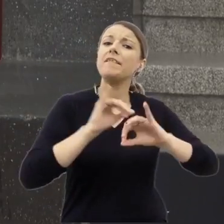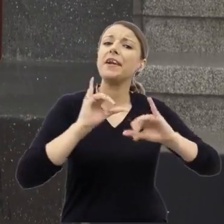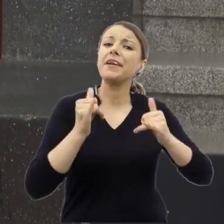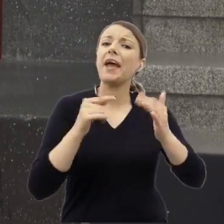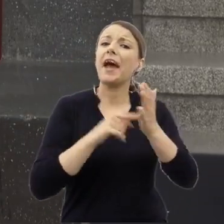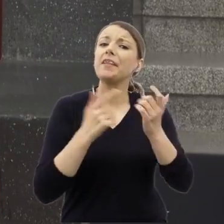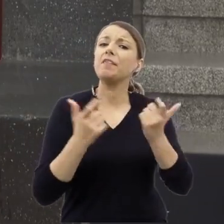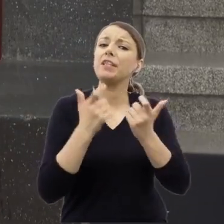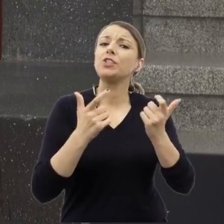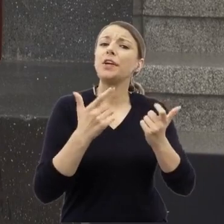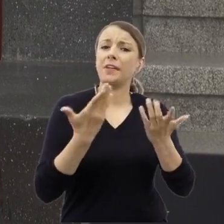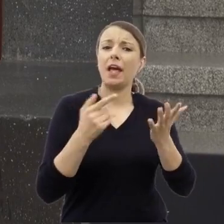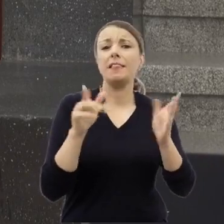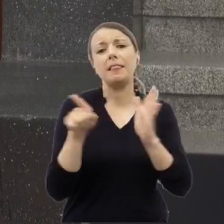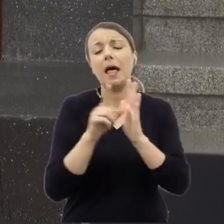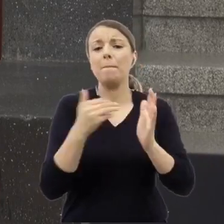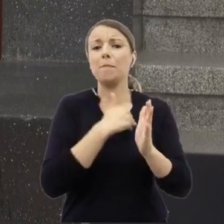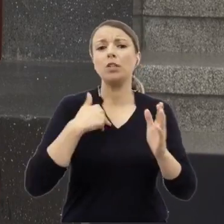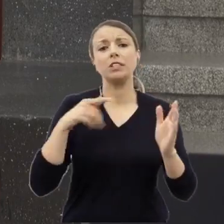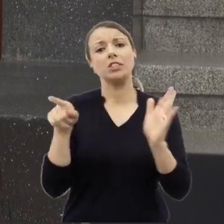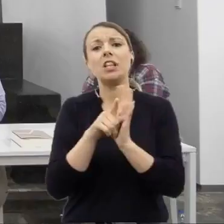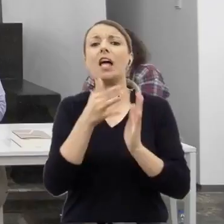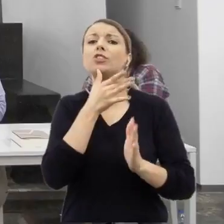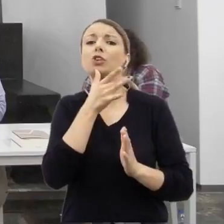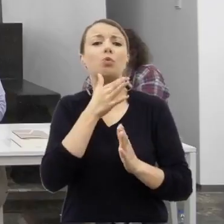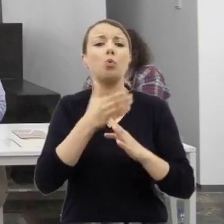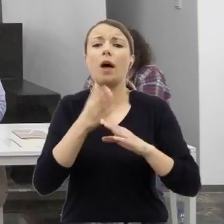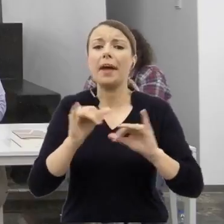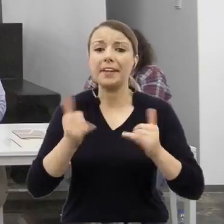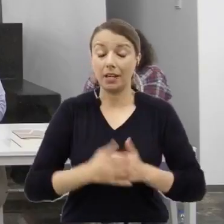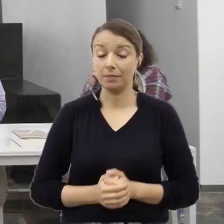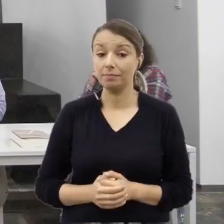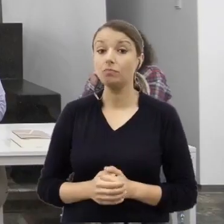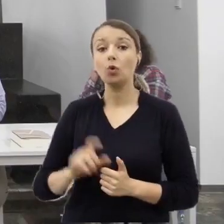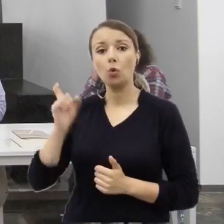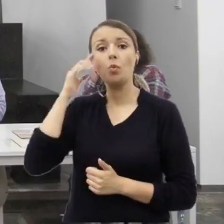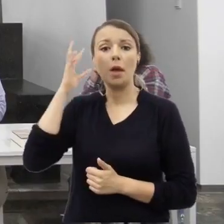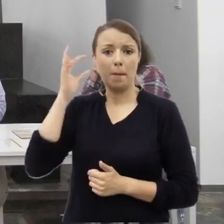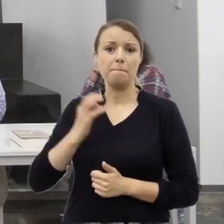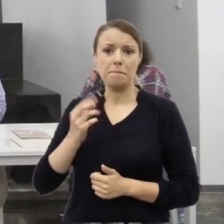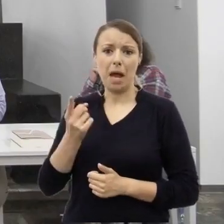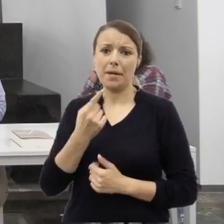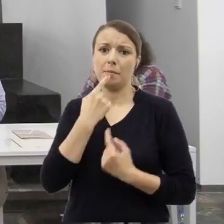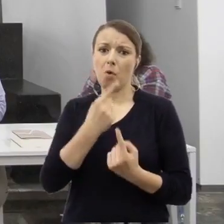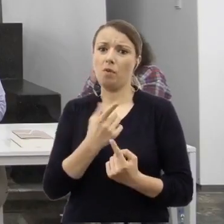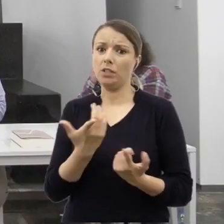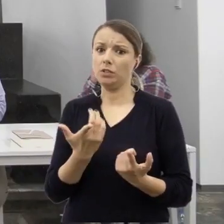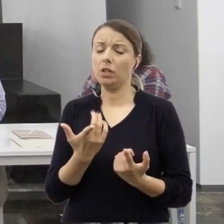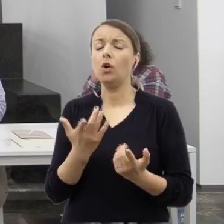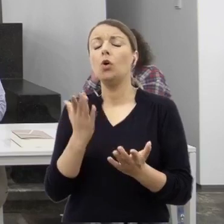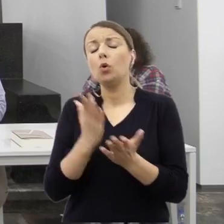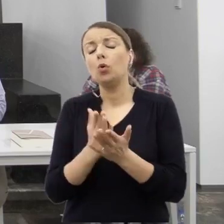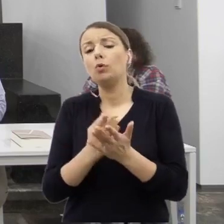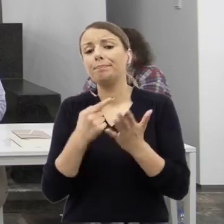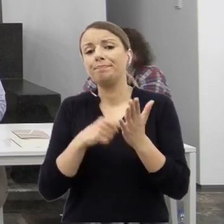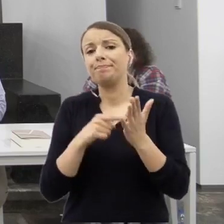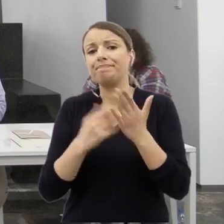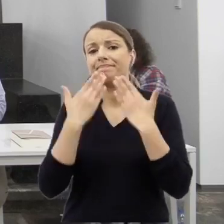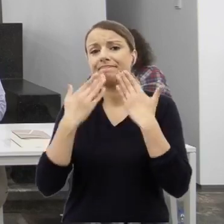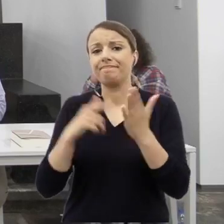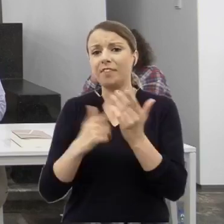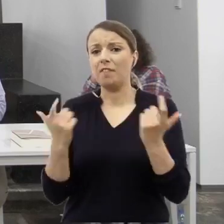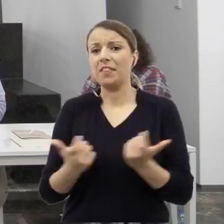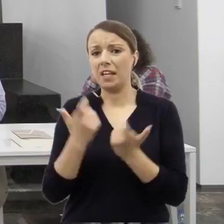takiej? Przede wszystkim, tak jak Pani powiedziała, to rozpoczęło, to wydarzenie rozpoczęło bardzo dużą